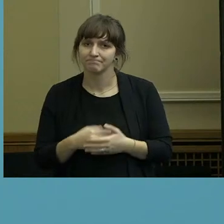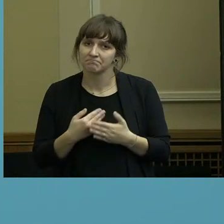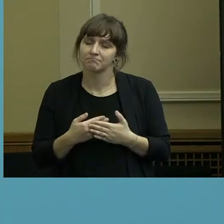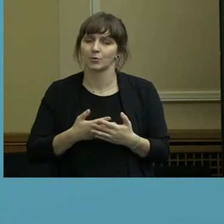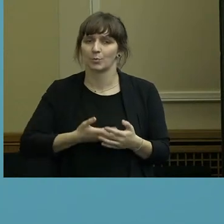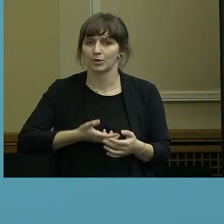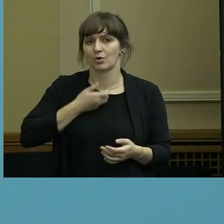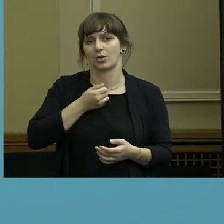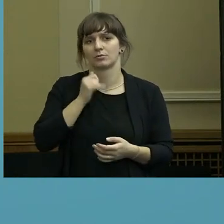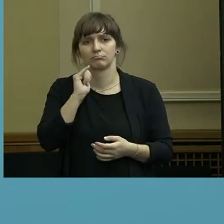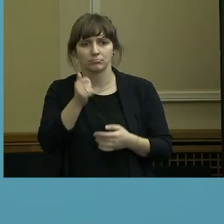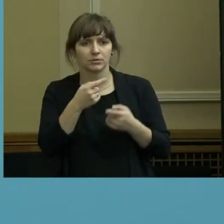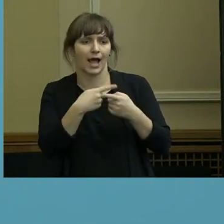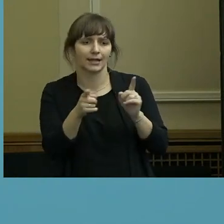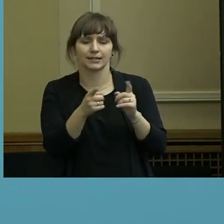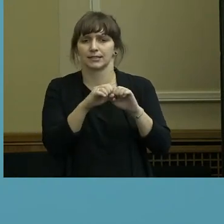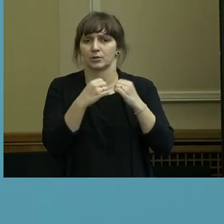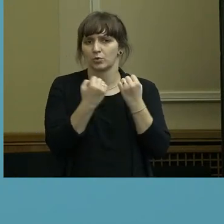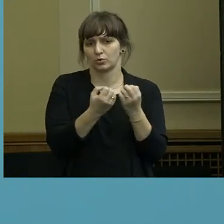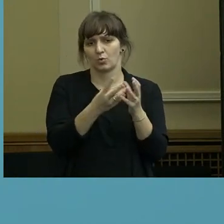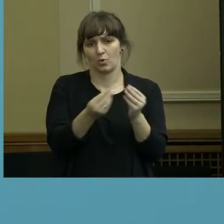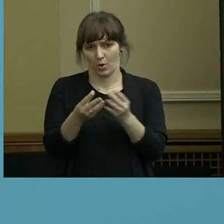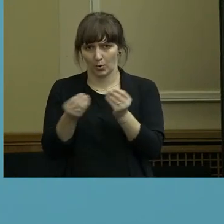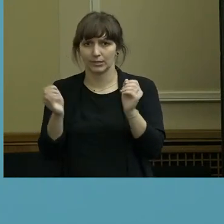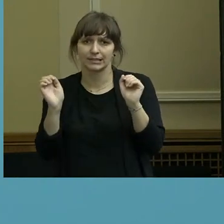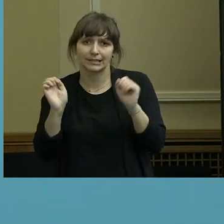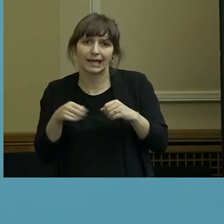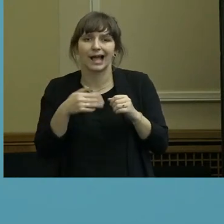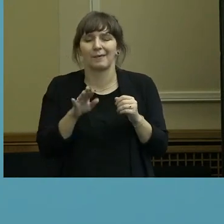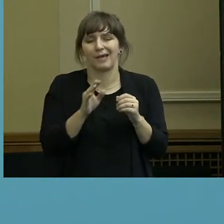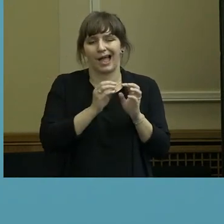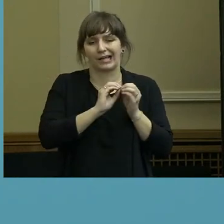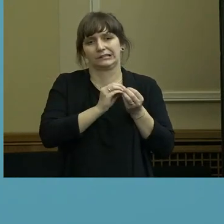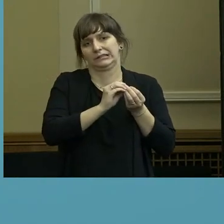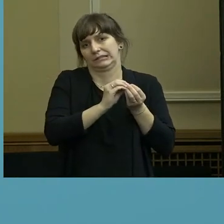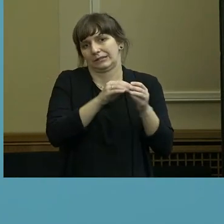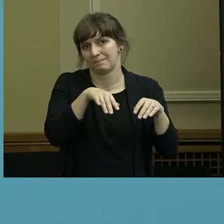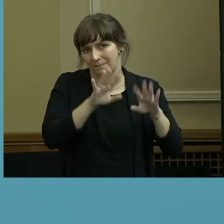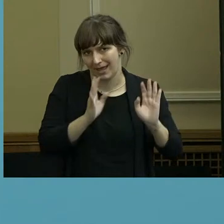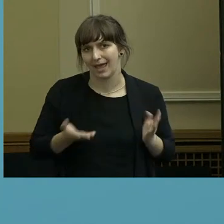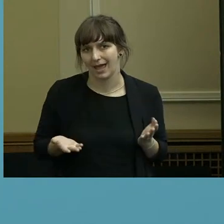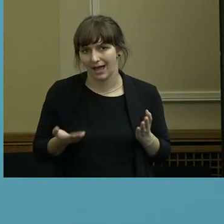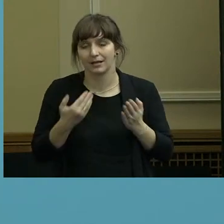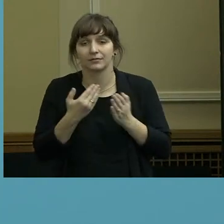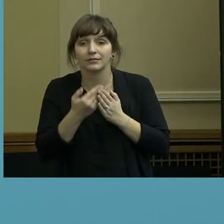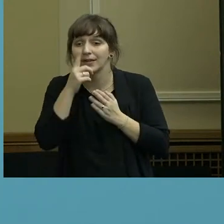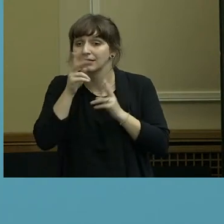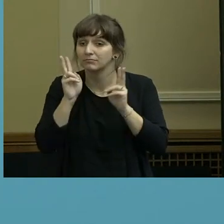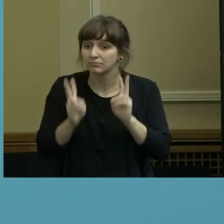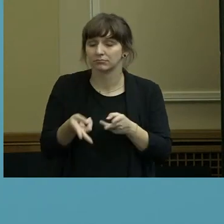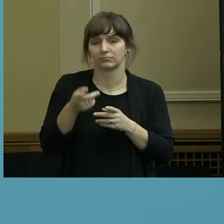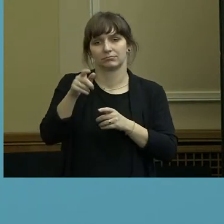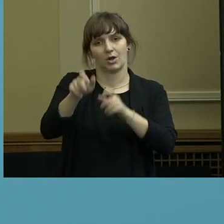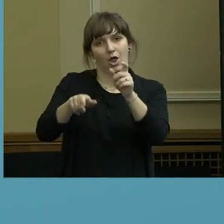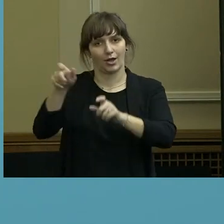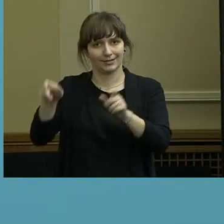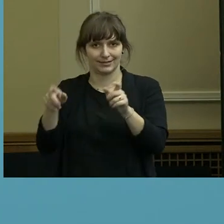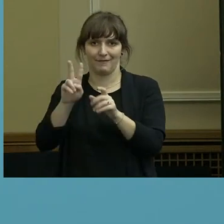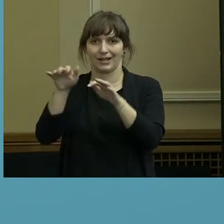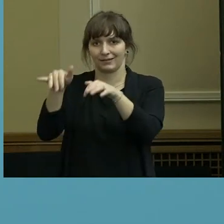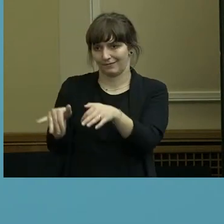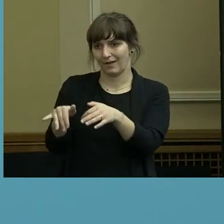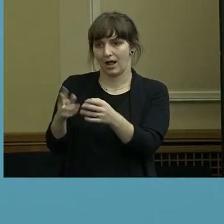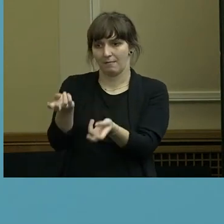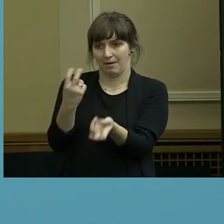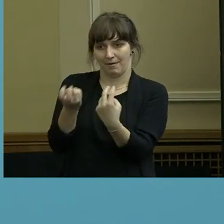in anderen Situationen lösen könnten, aber es wird schwieriger. Und wenn wir eben die Leute von Vattenfall